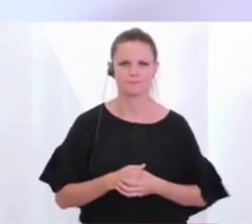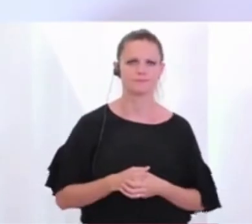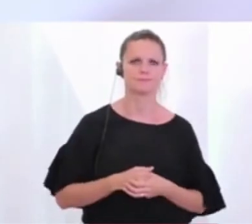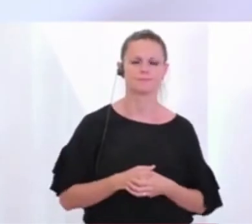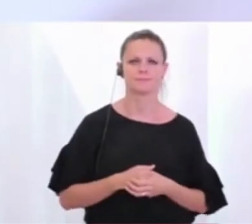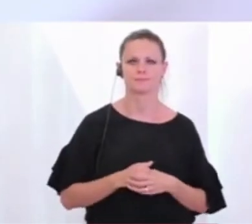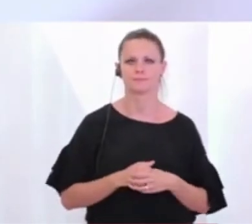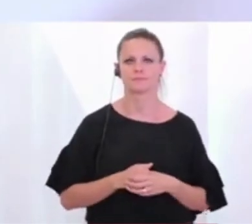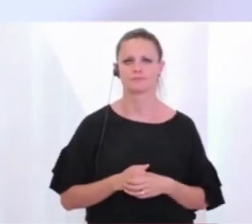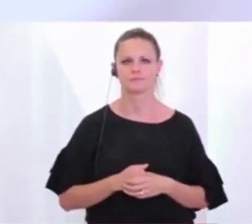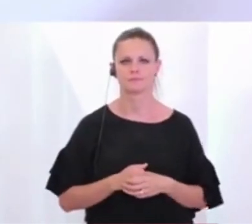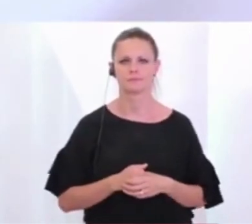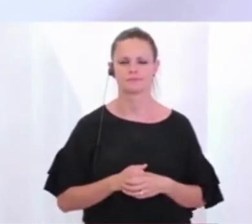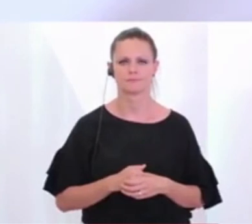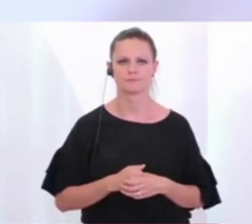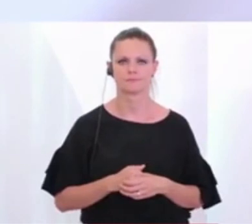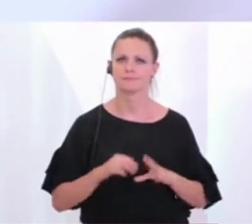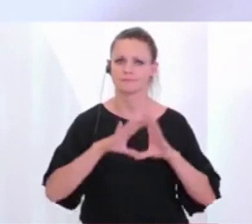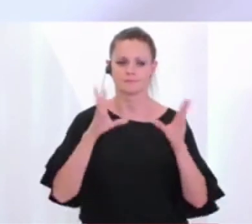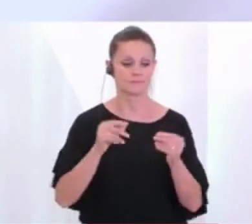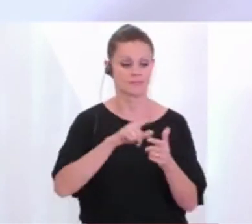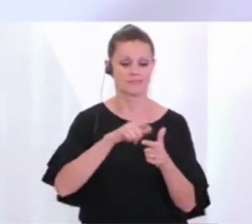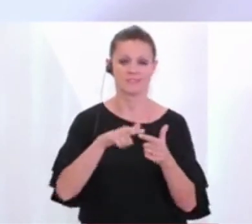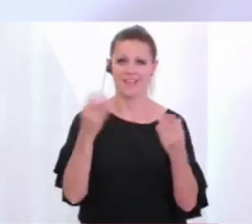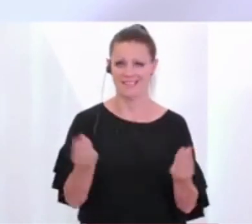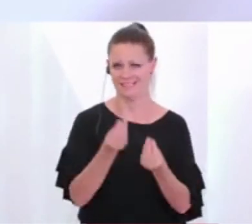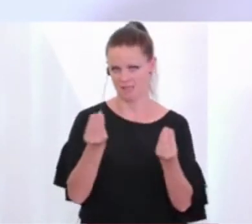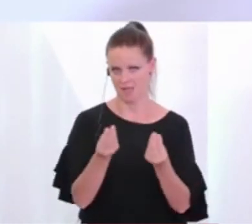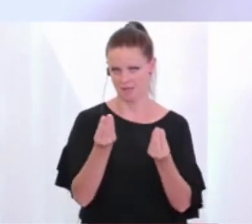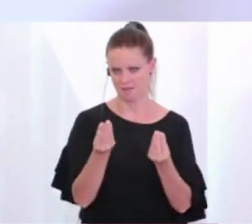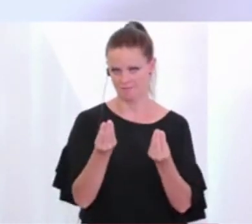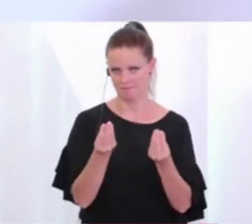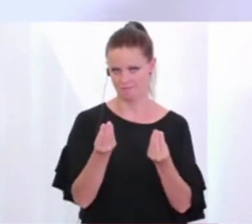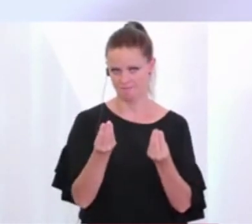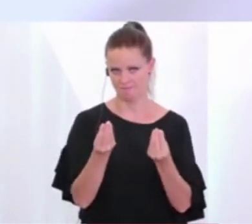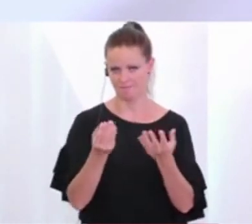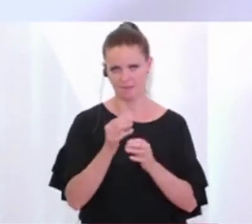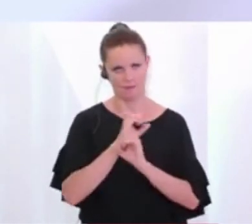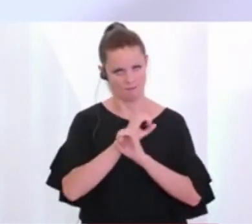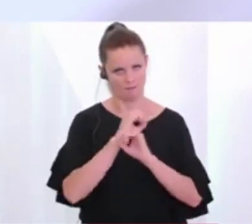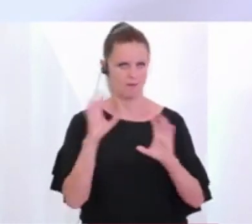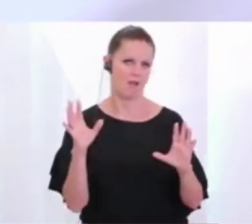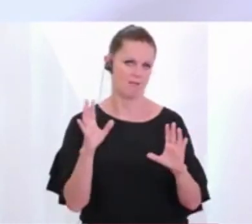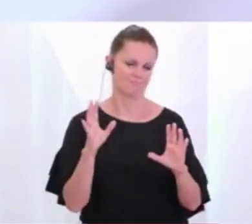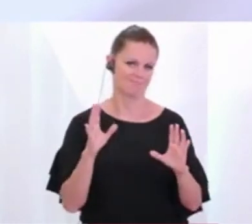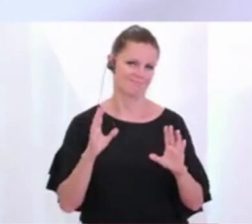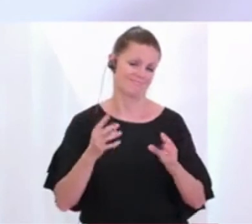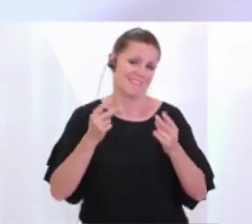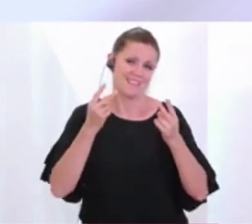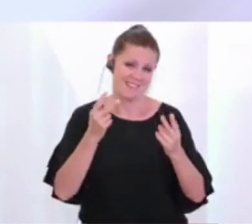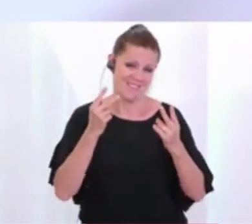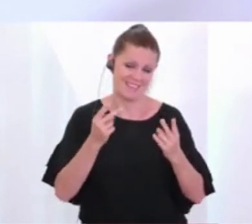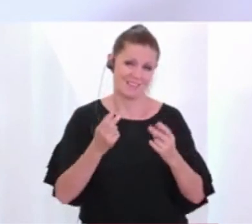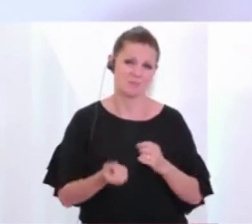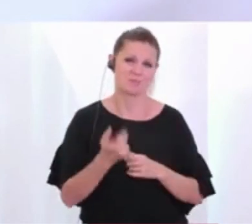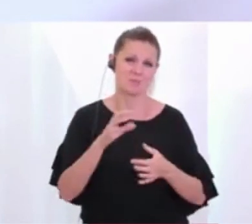Also grundsätzlich haben wir zwei Gedanken dazu. Der eine ist, natürlich ist es vielfach auch wichtig, gerade